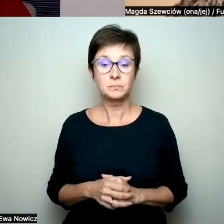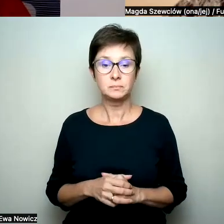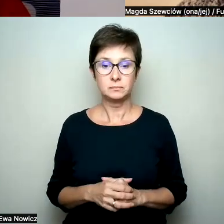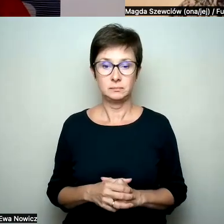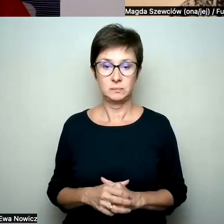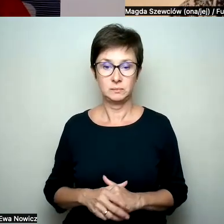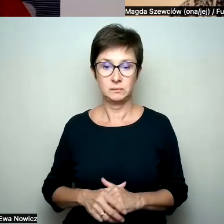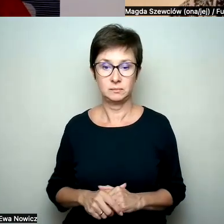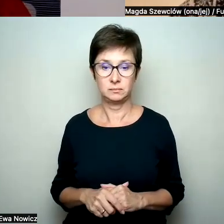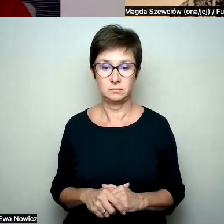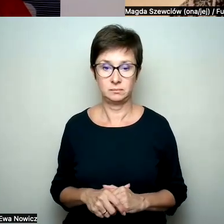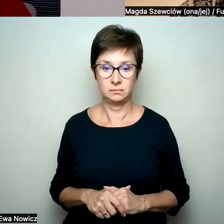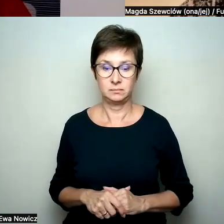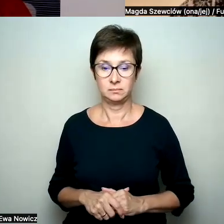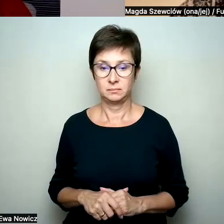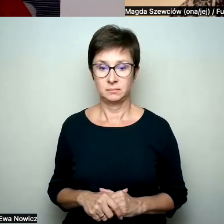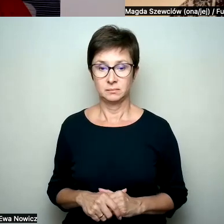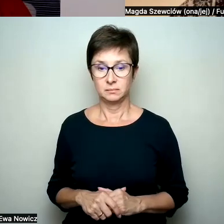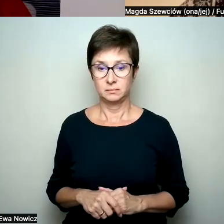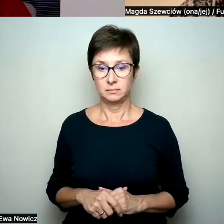Dobra, patrzę, czy tutaj jeszcze coś mamy.